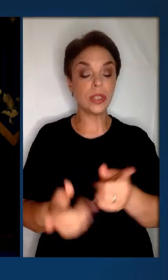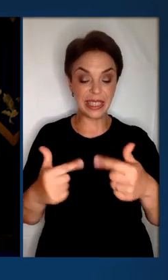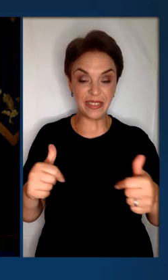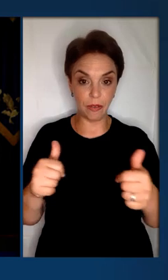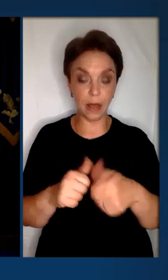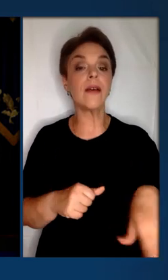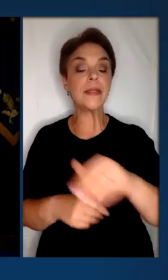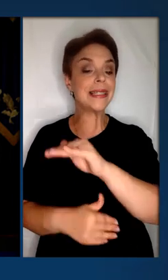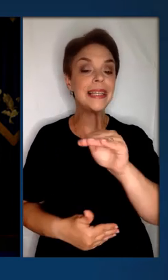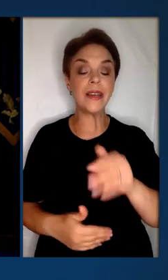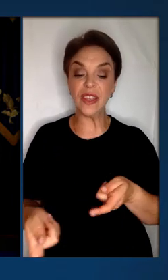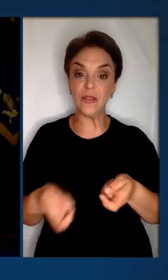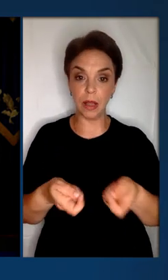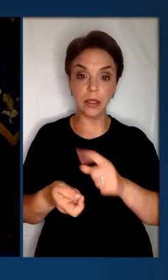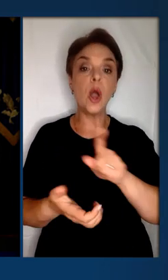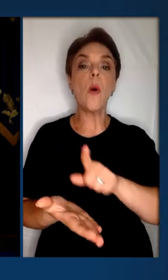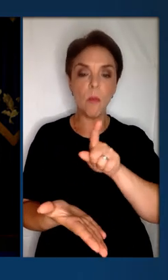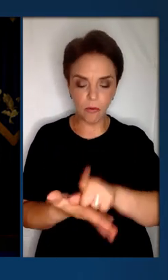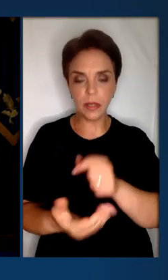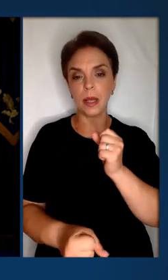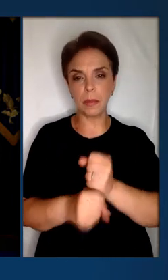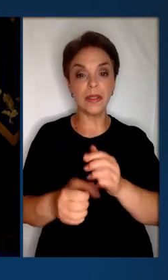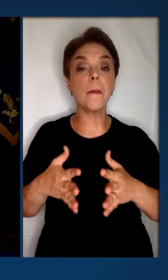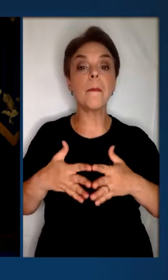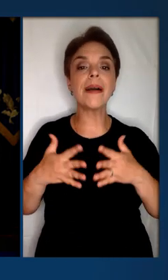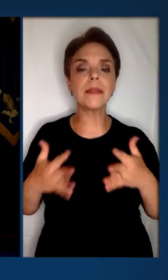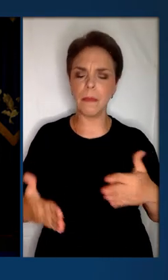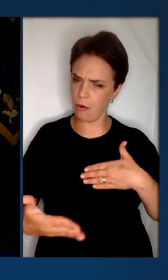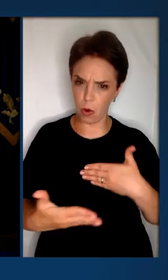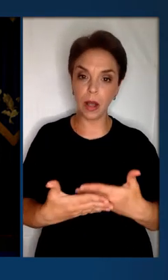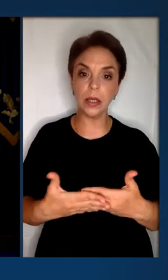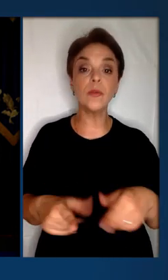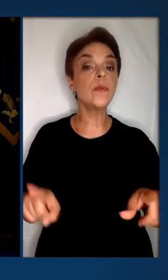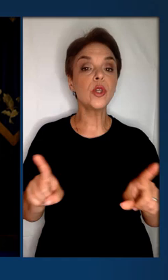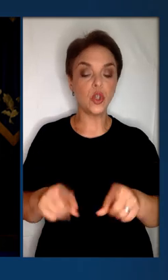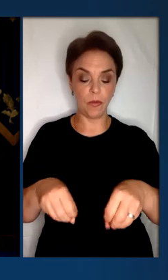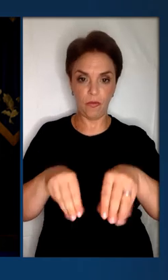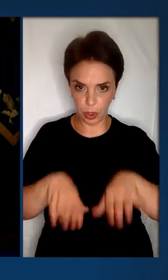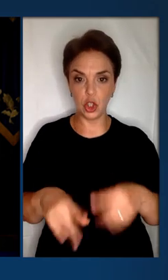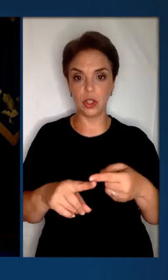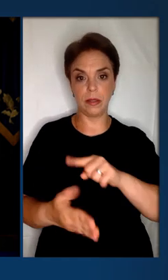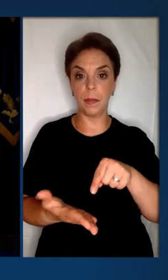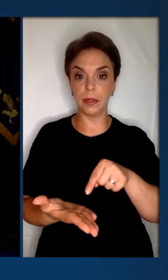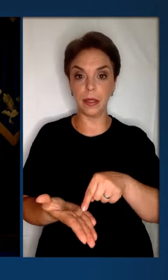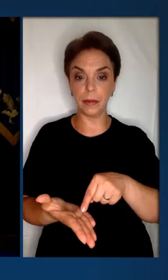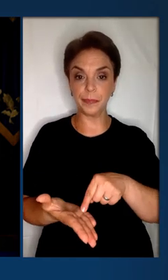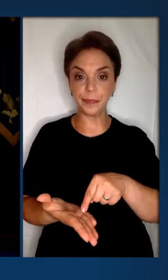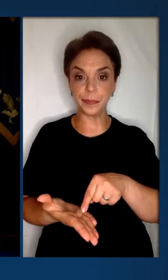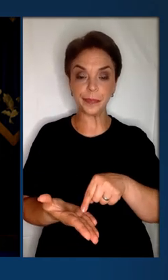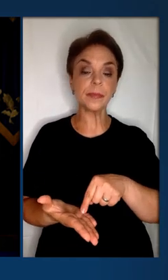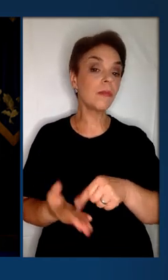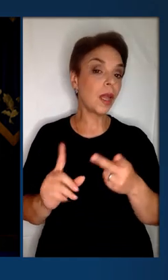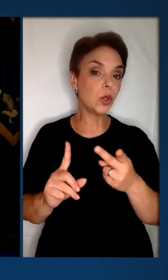медична сфера, всі рівні влади повинні працювати максимально активно, щоб вирішити це питання.